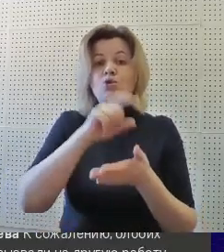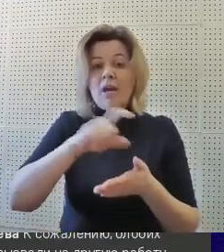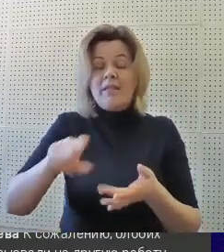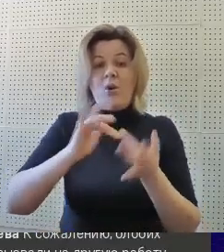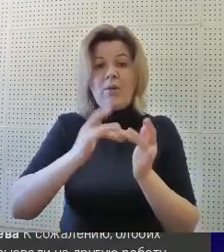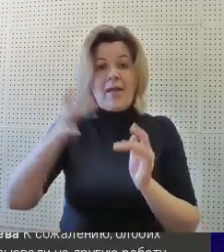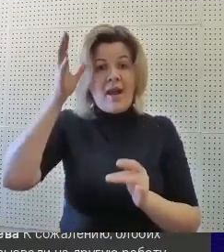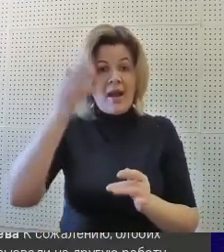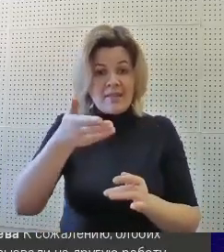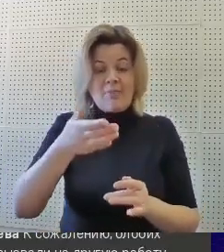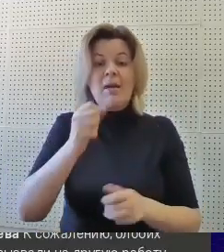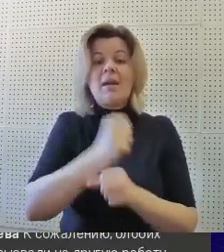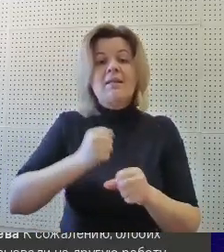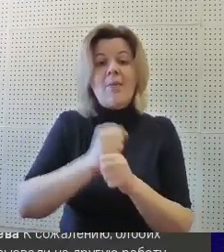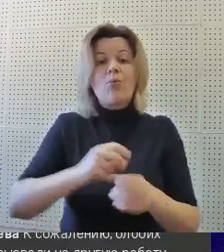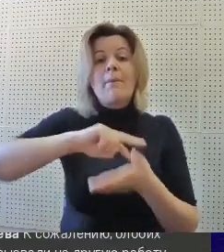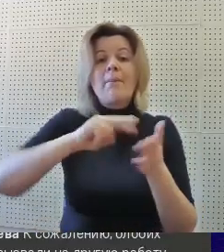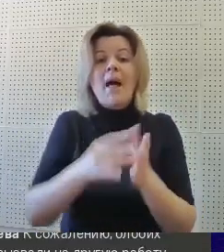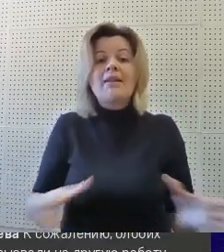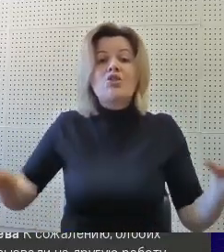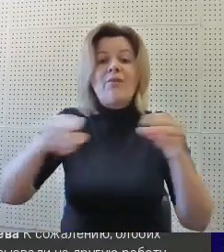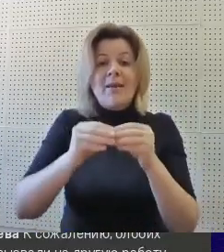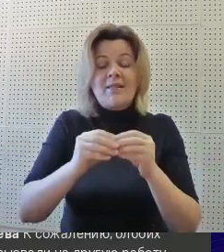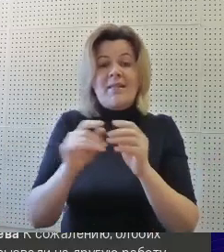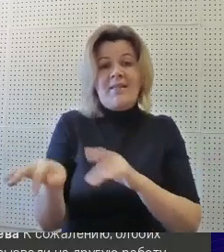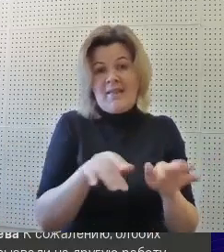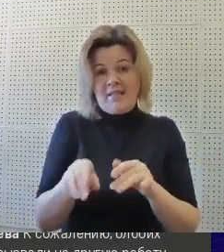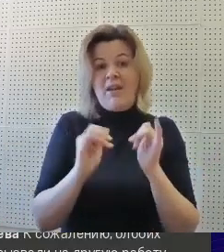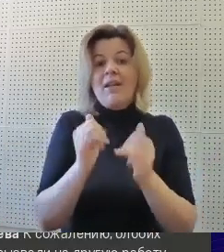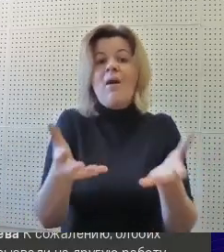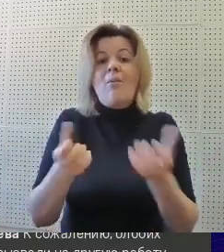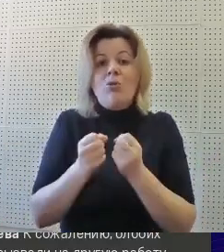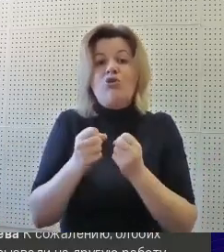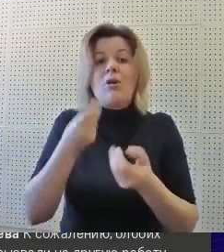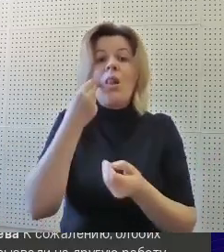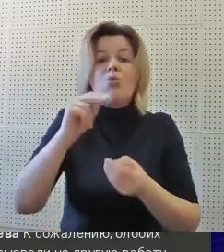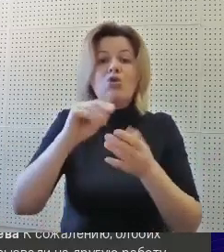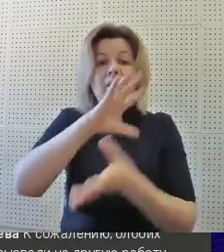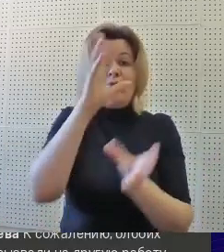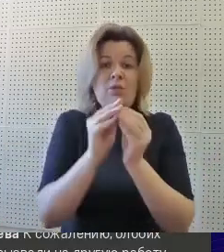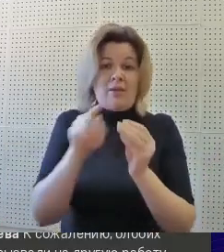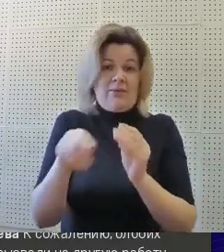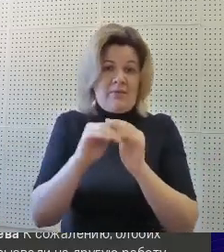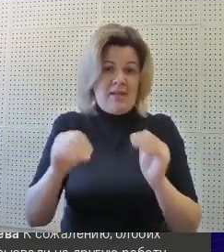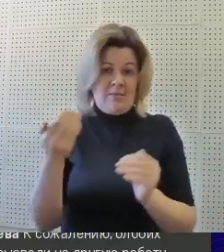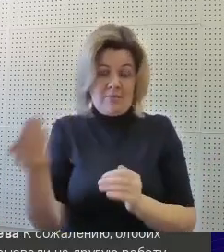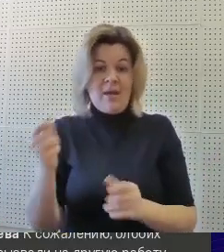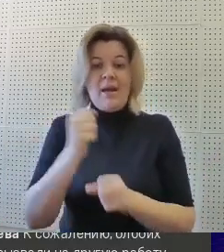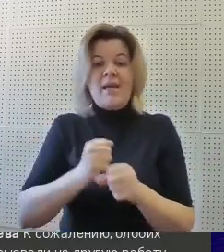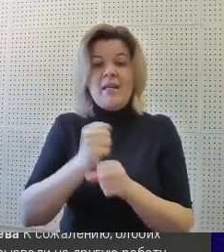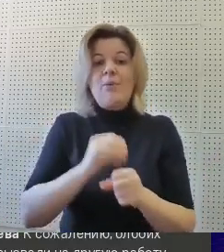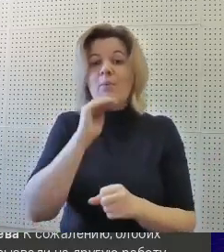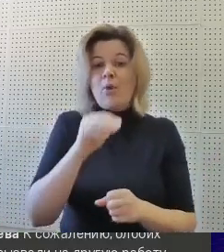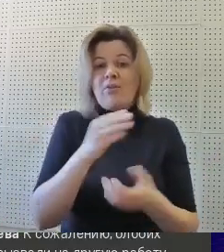онлайн-академии. Разработка плана совместных действий для получения детьми лучших результатов. Разработка